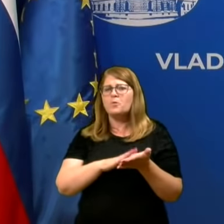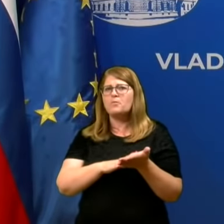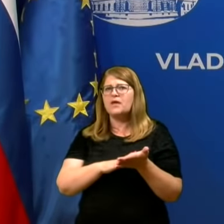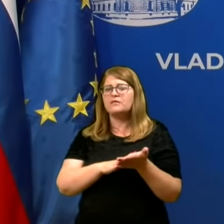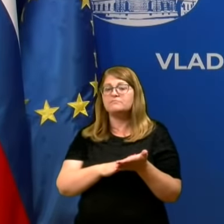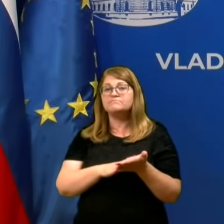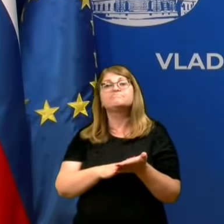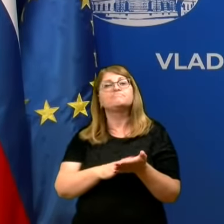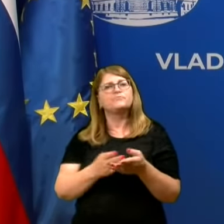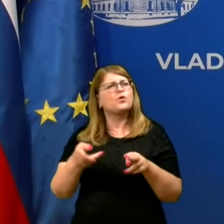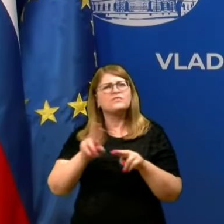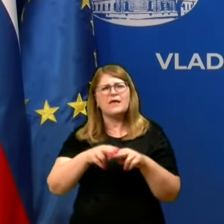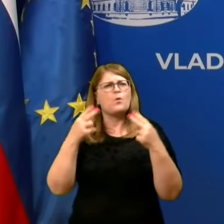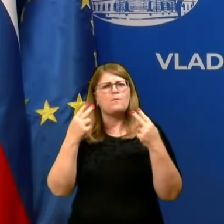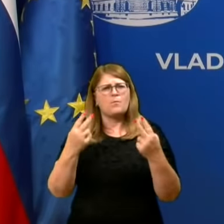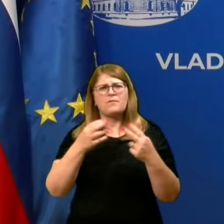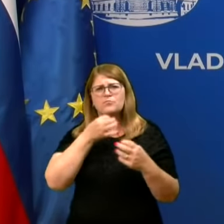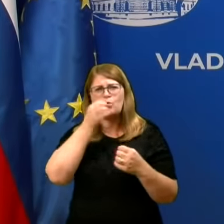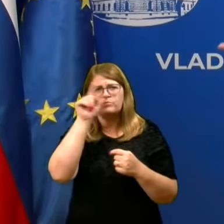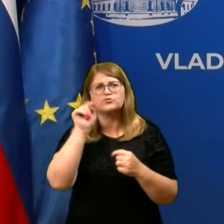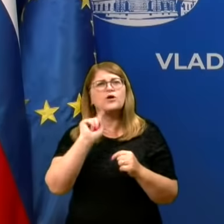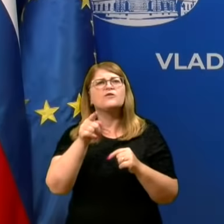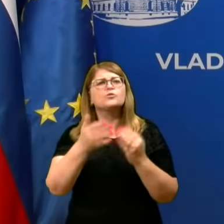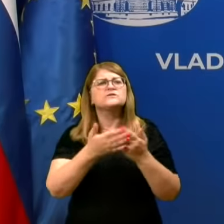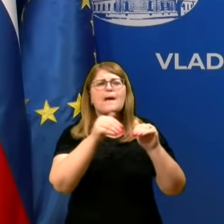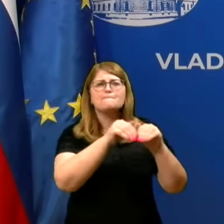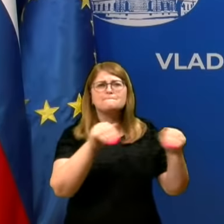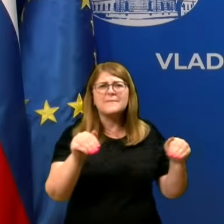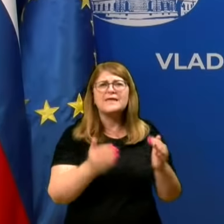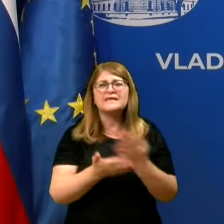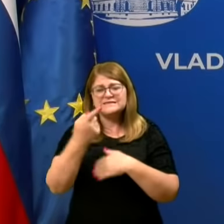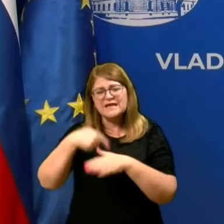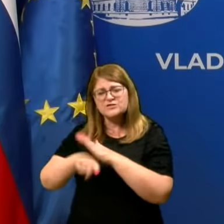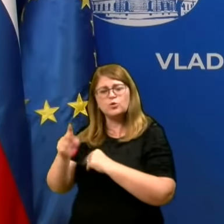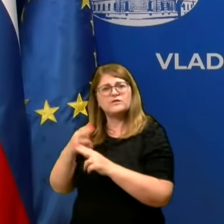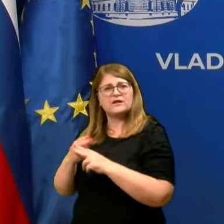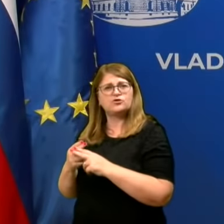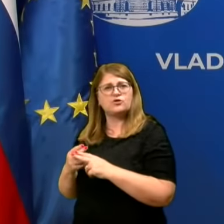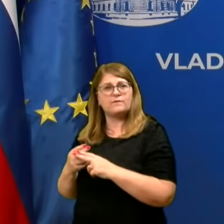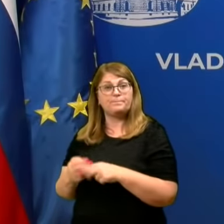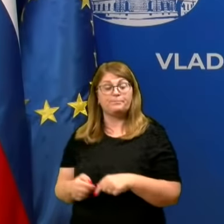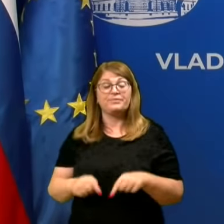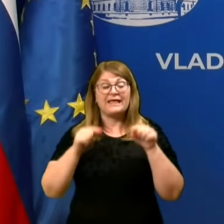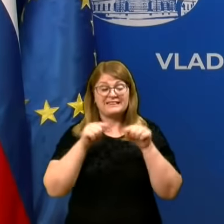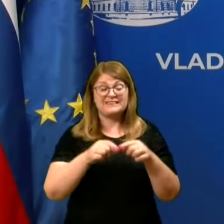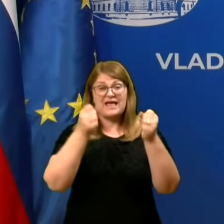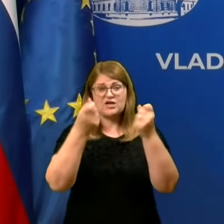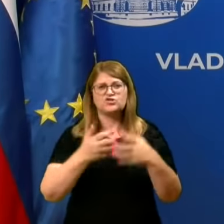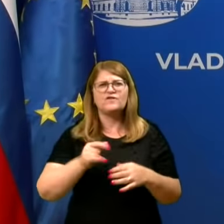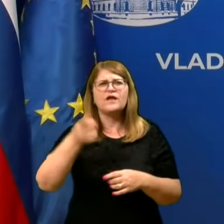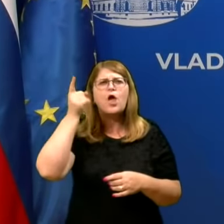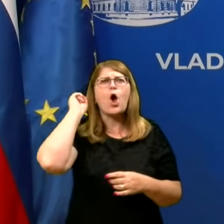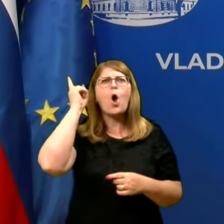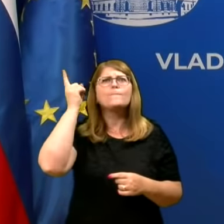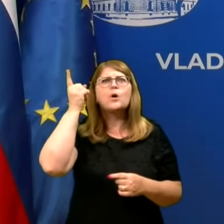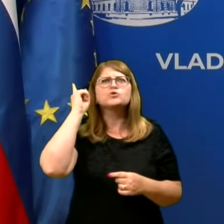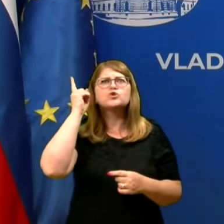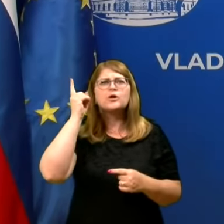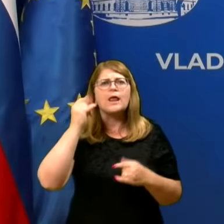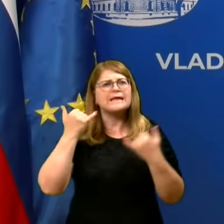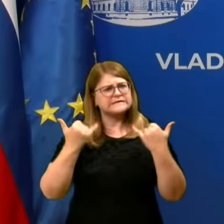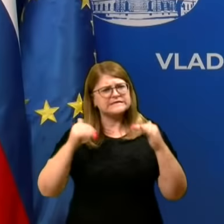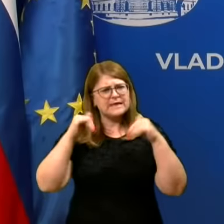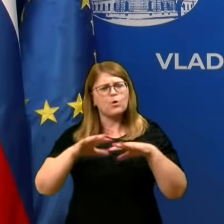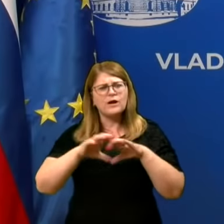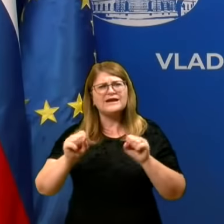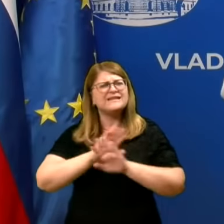Najbolj pomembno vprašanje. Kaj to pomeni za naše meje? Kaj to pomeni znotraj države? Ta številka je opozorila. Je opozorila, da zdaj moramo